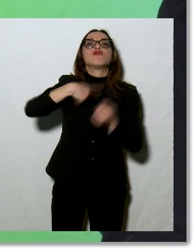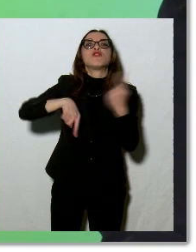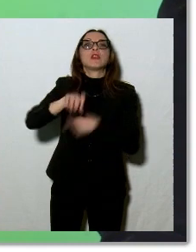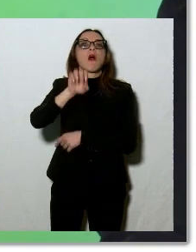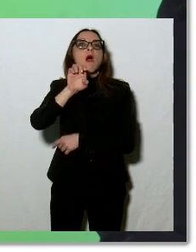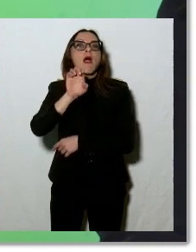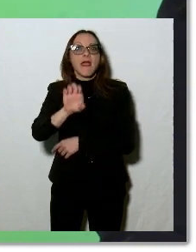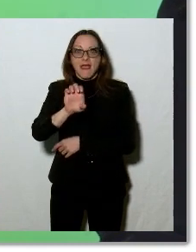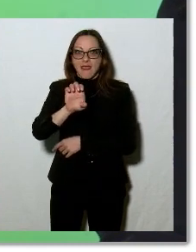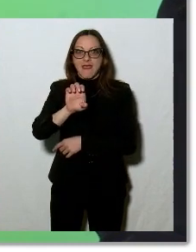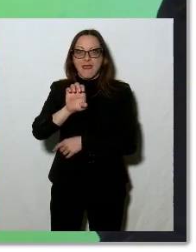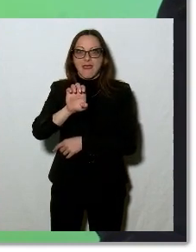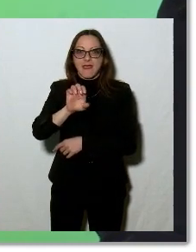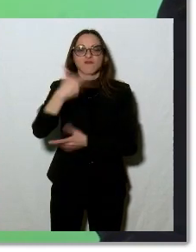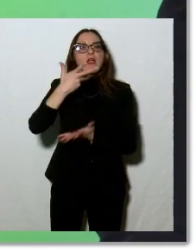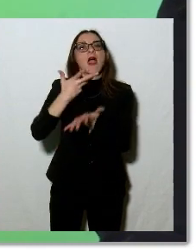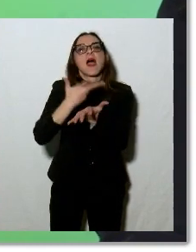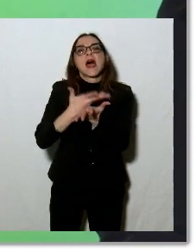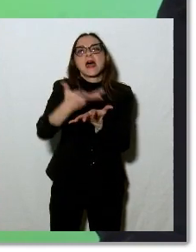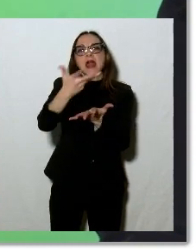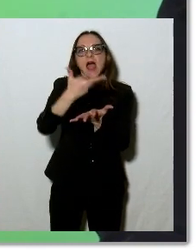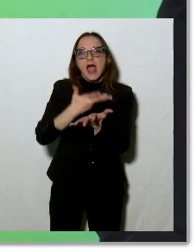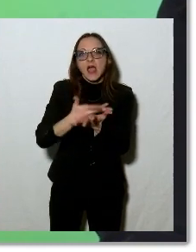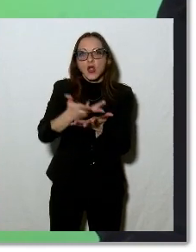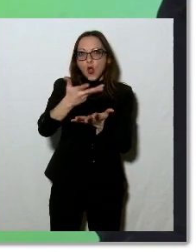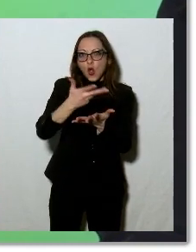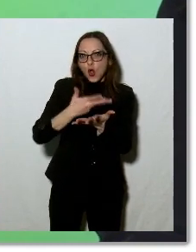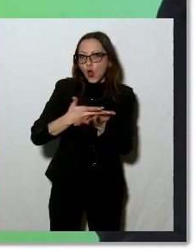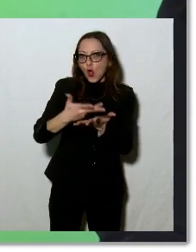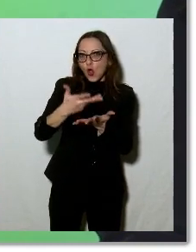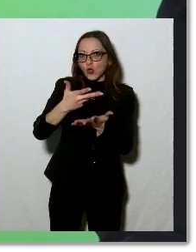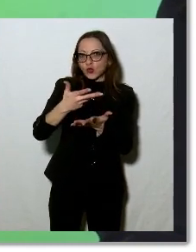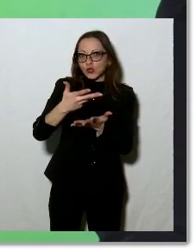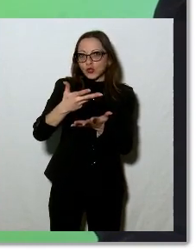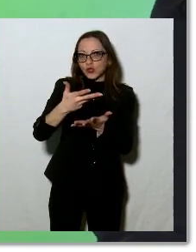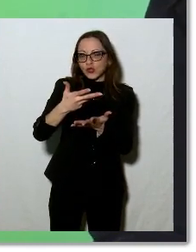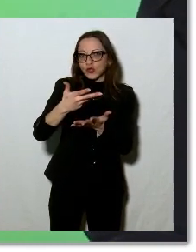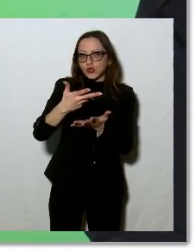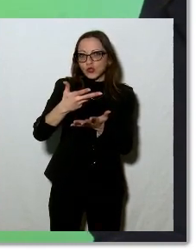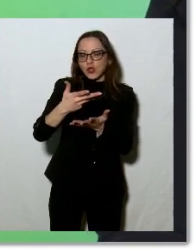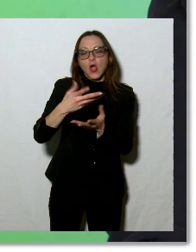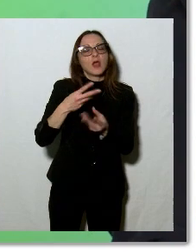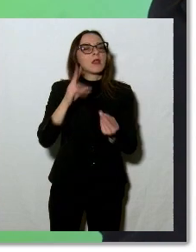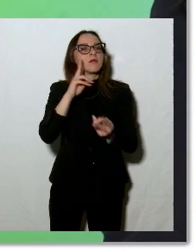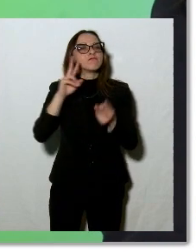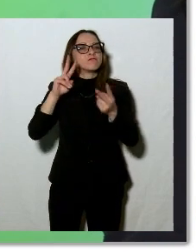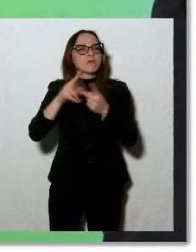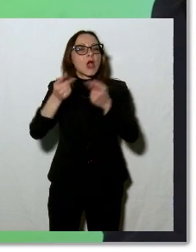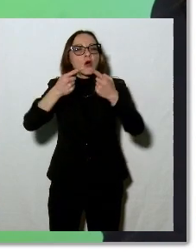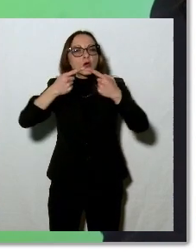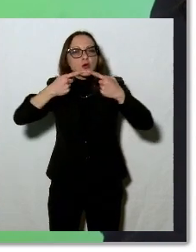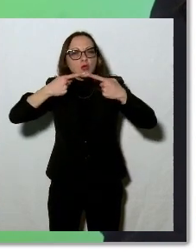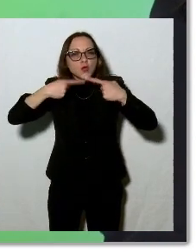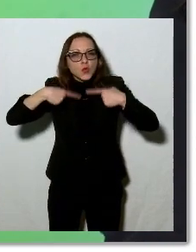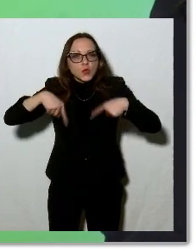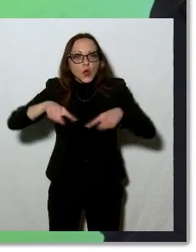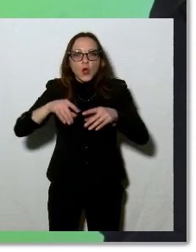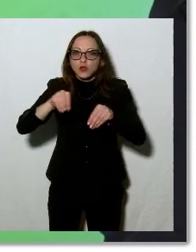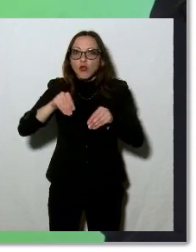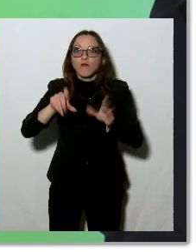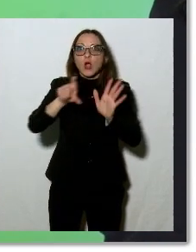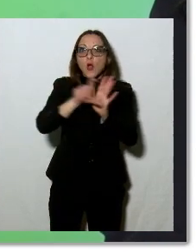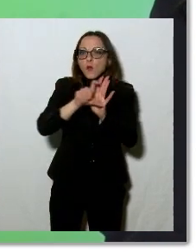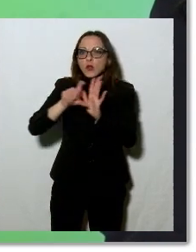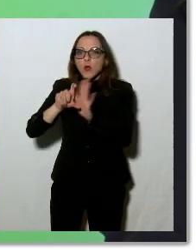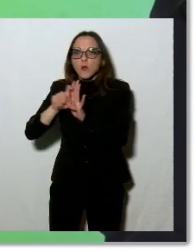racconto e con tantissimi simposi e riunioni nei vari comuni